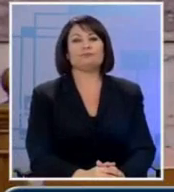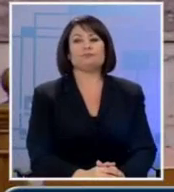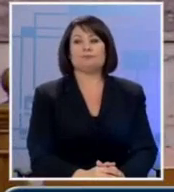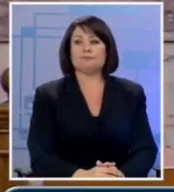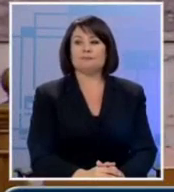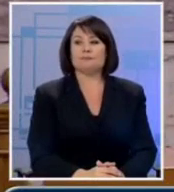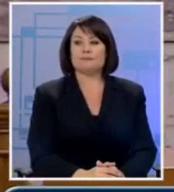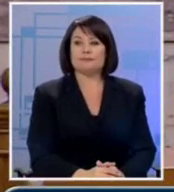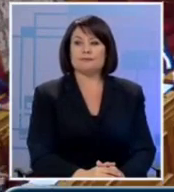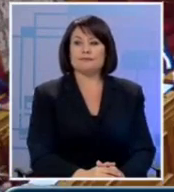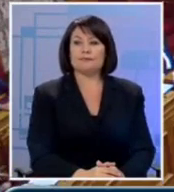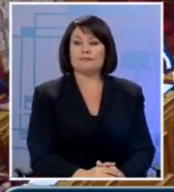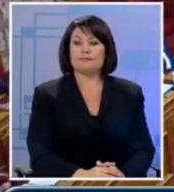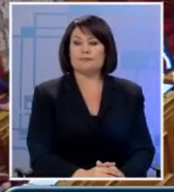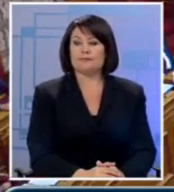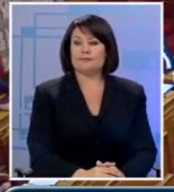έχετε το λόγο.